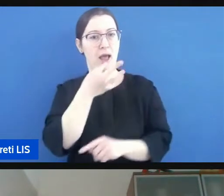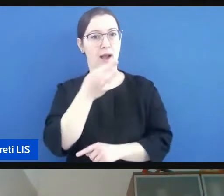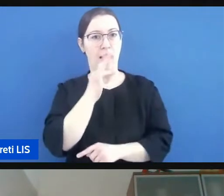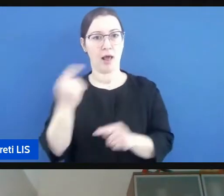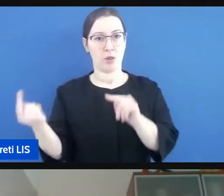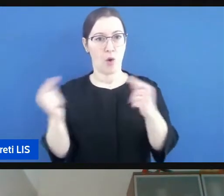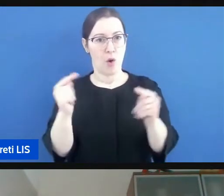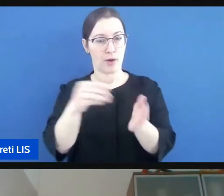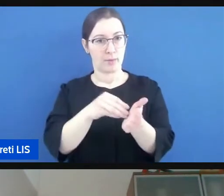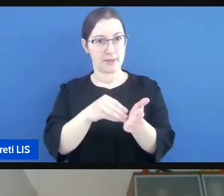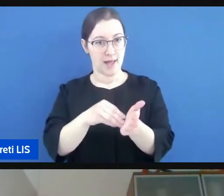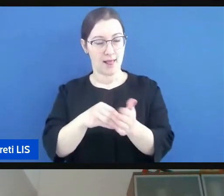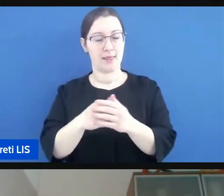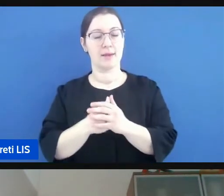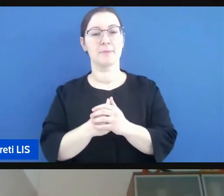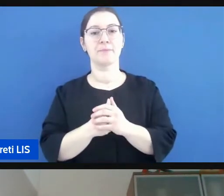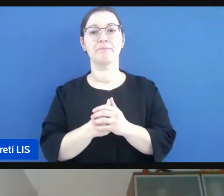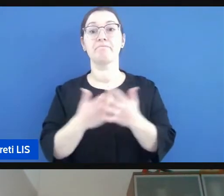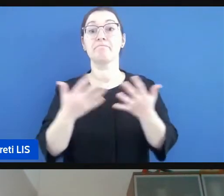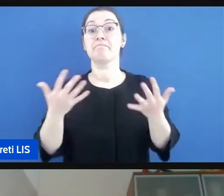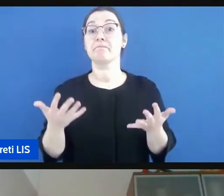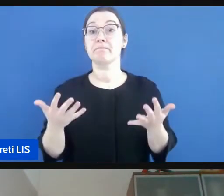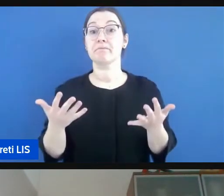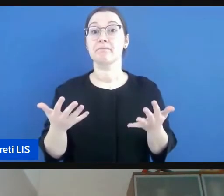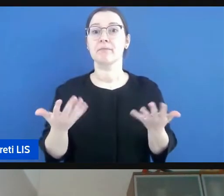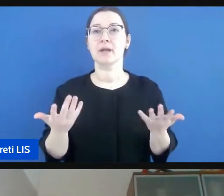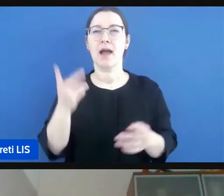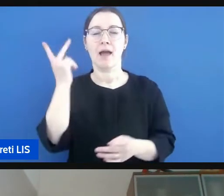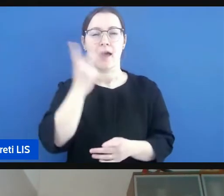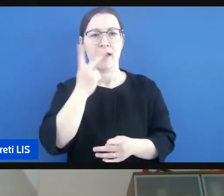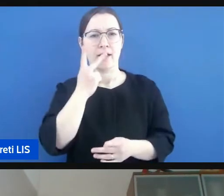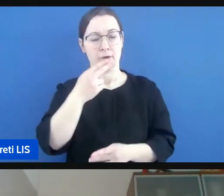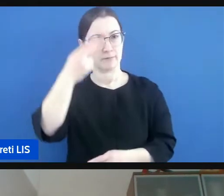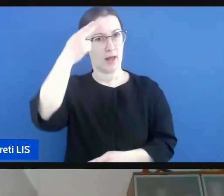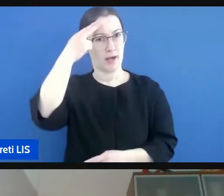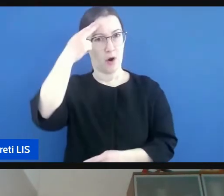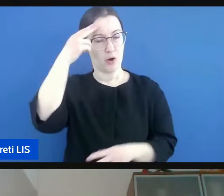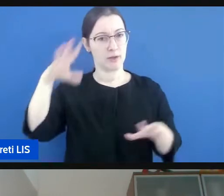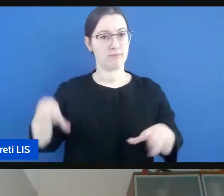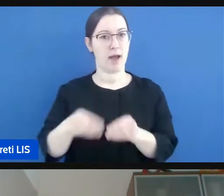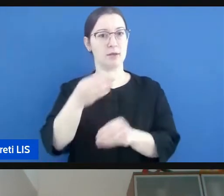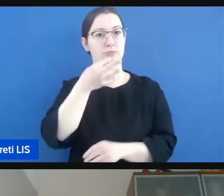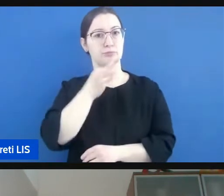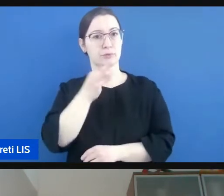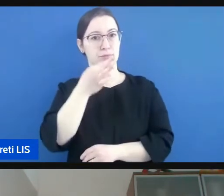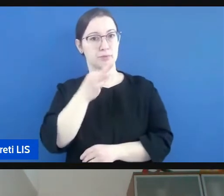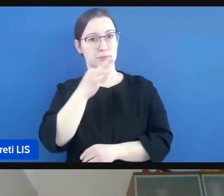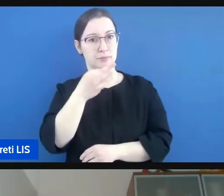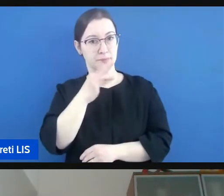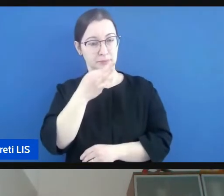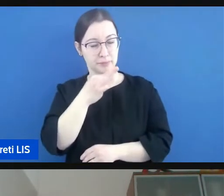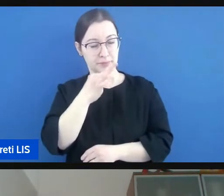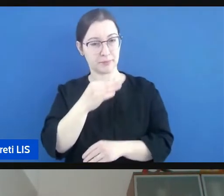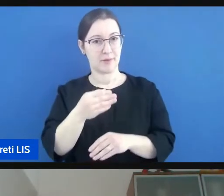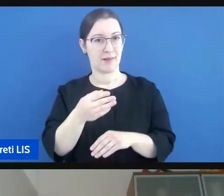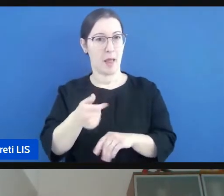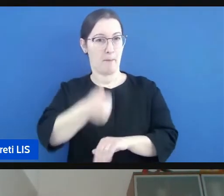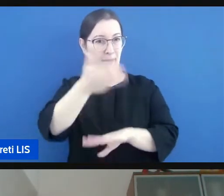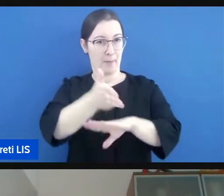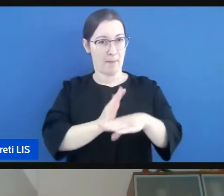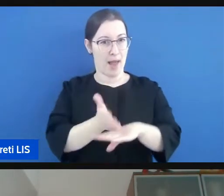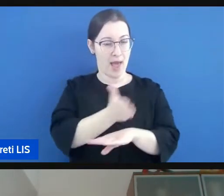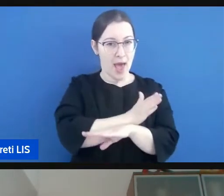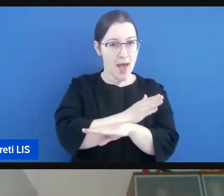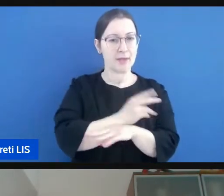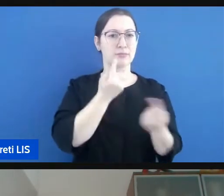intervenuti considerando le premesse appunto che ci hanno accompagnato in questa prima fase di lavori